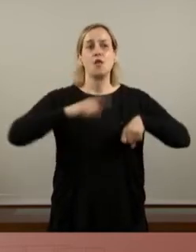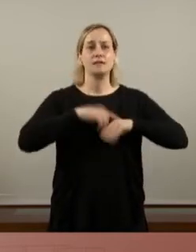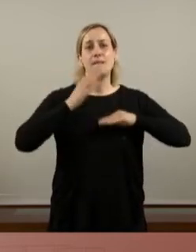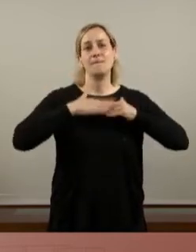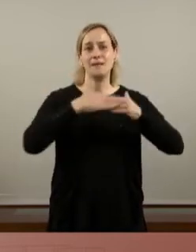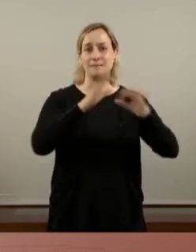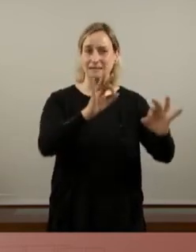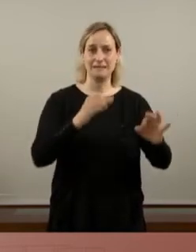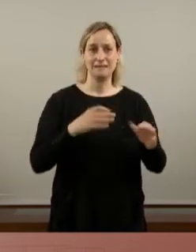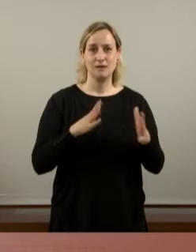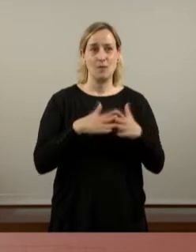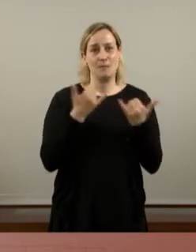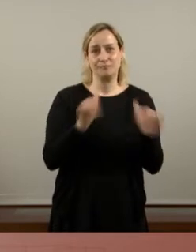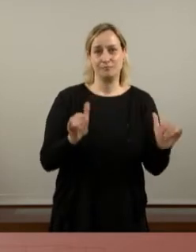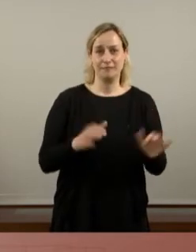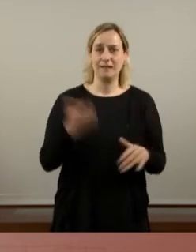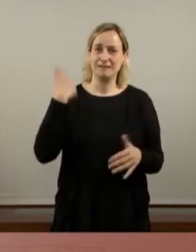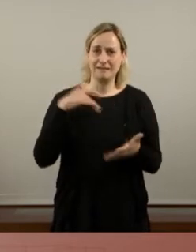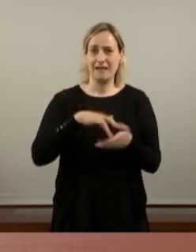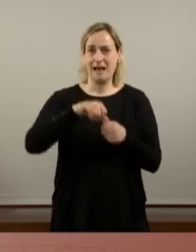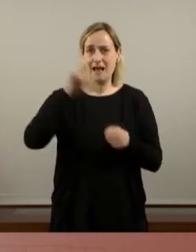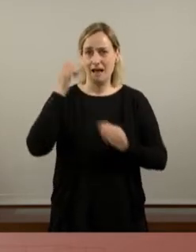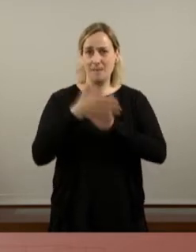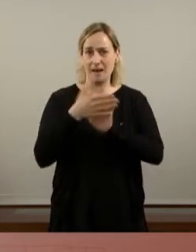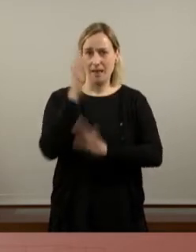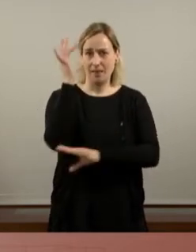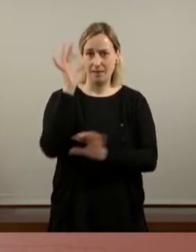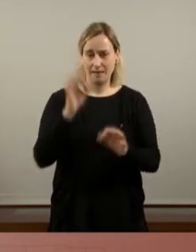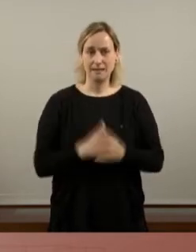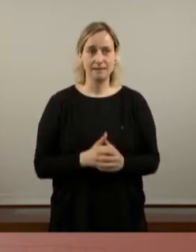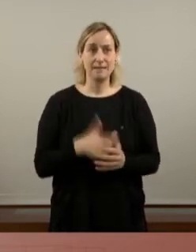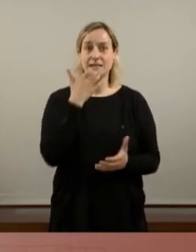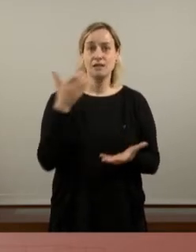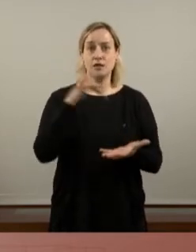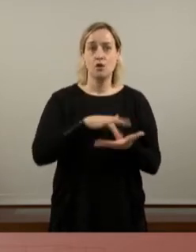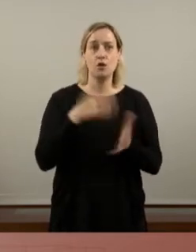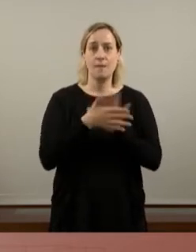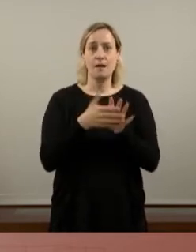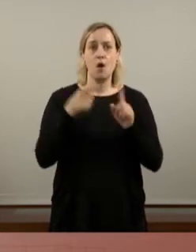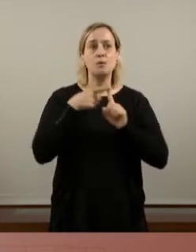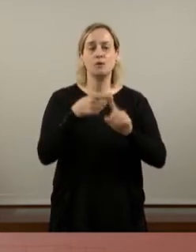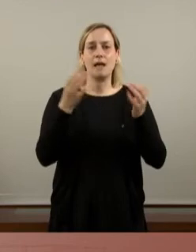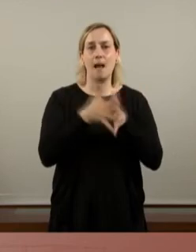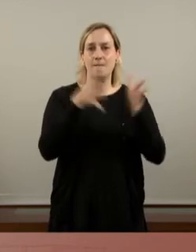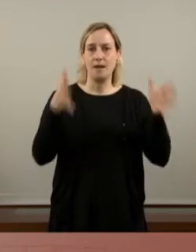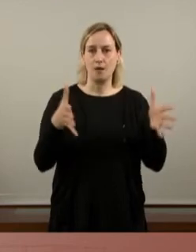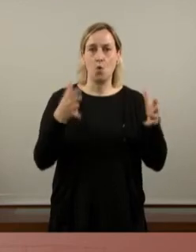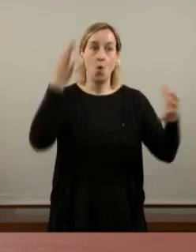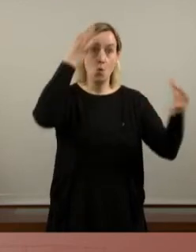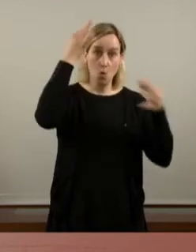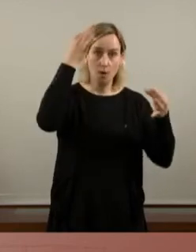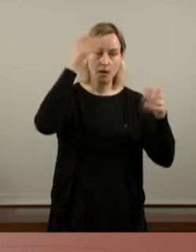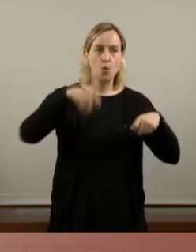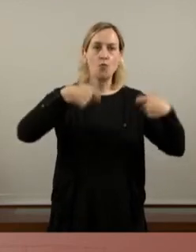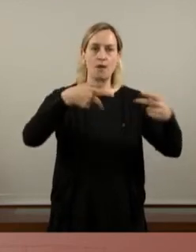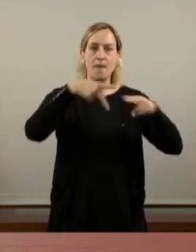no és estèril. Ja en vam parlar divendres. Si n'hem de parlar ha de ser per ampliar-lo. Concretar-lo i dotar-lo